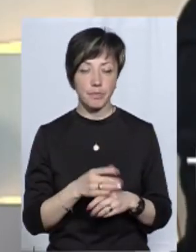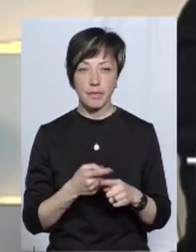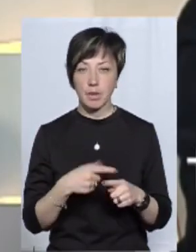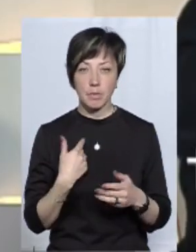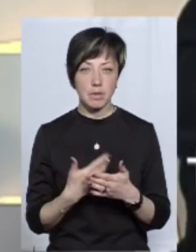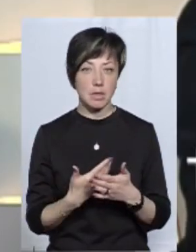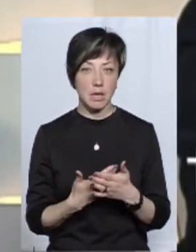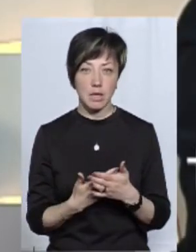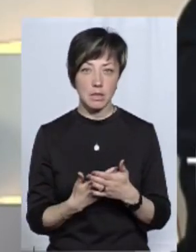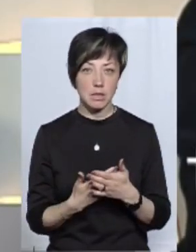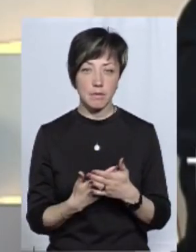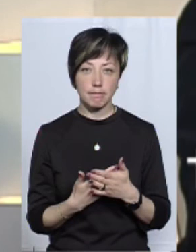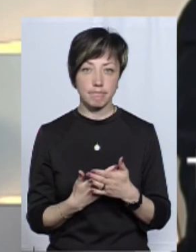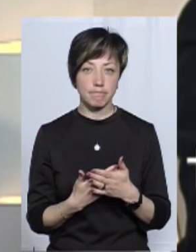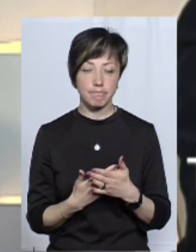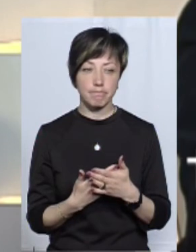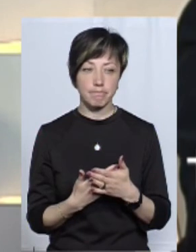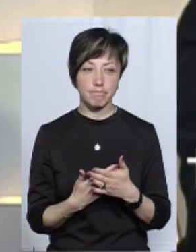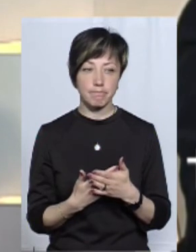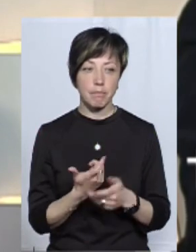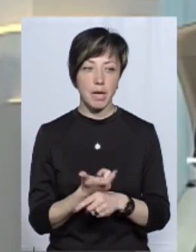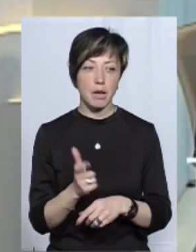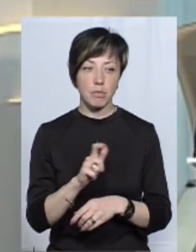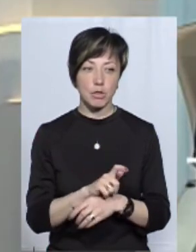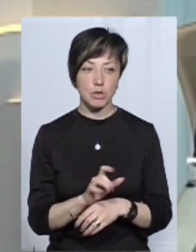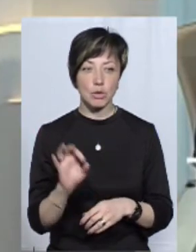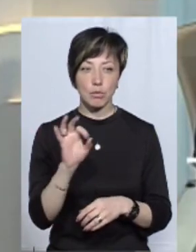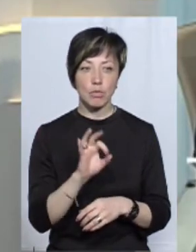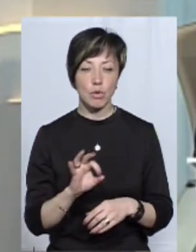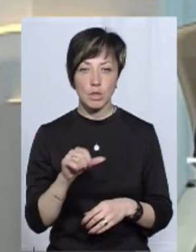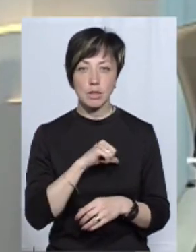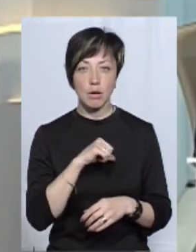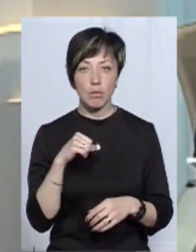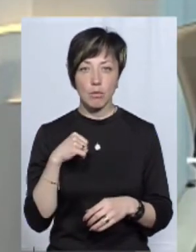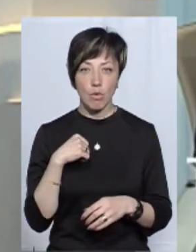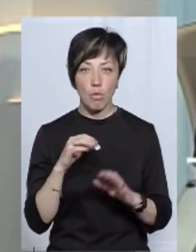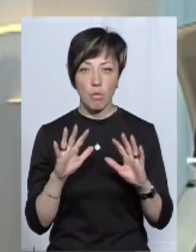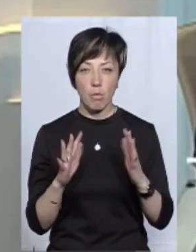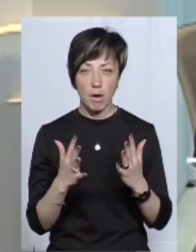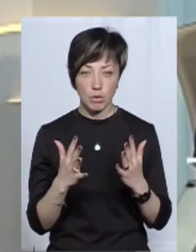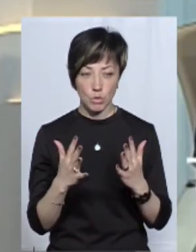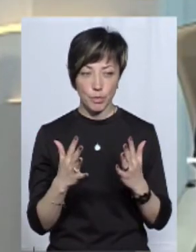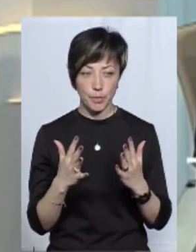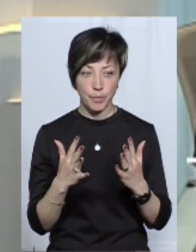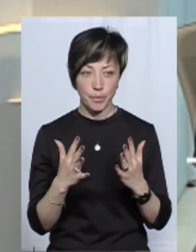Це, мені здається, вже якби в якійсь мірі перебільшення. Що стосується самого моменту?